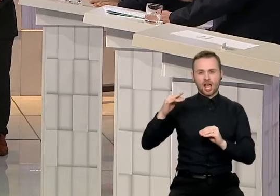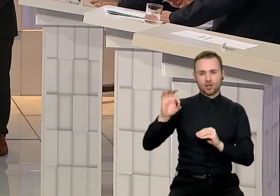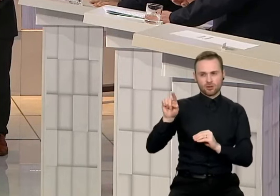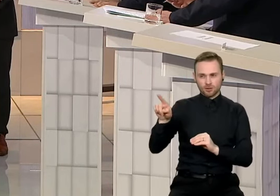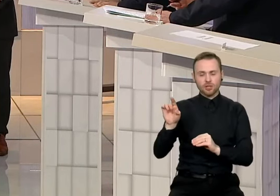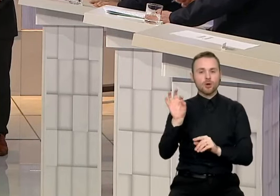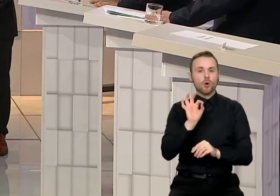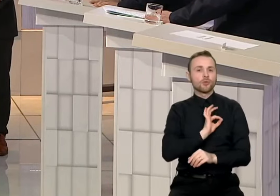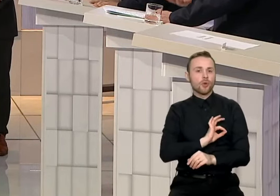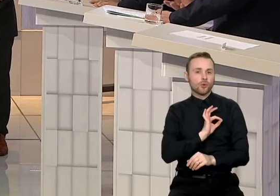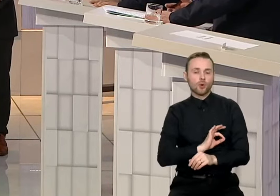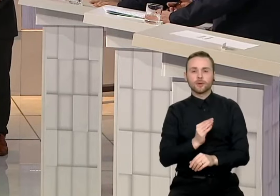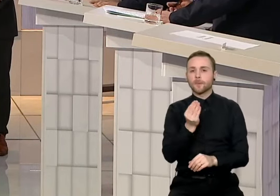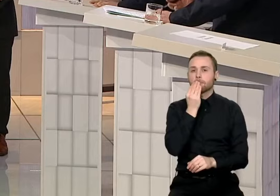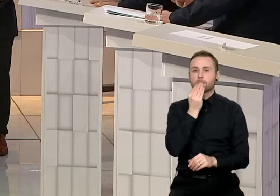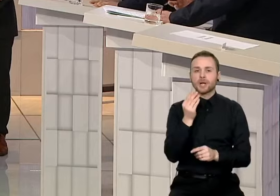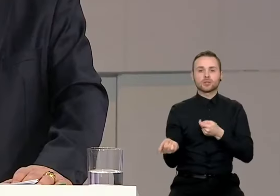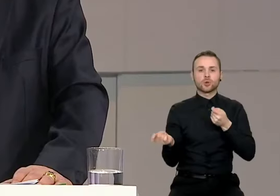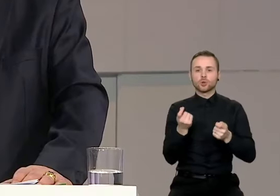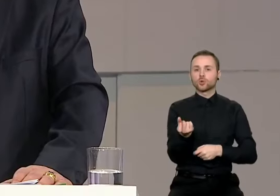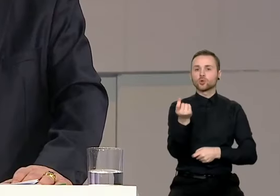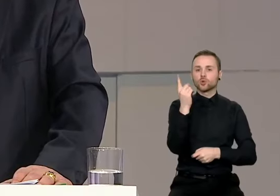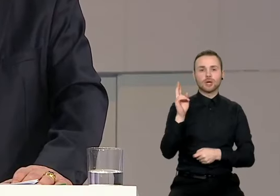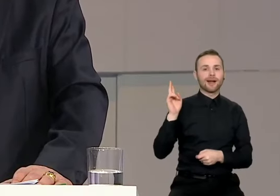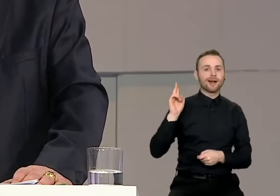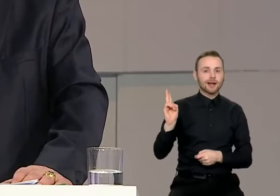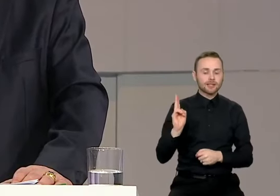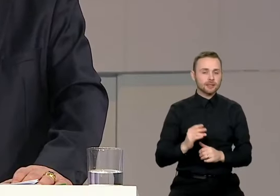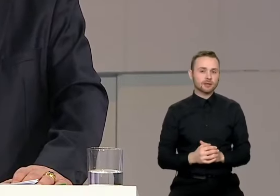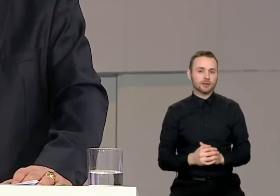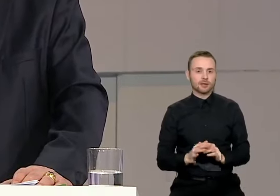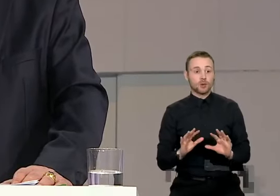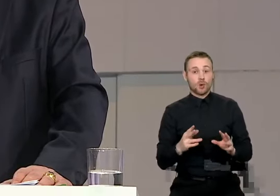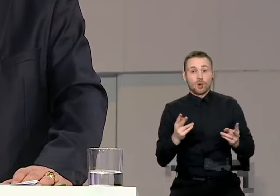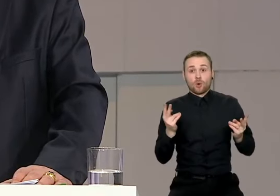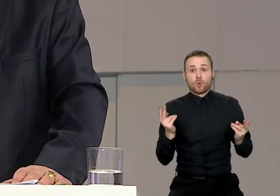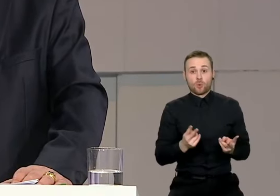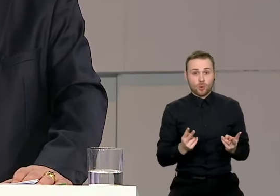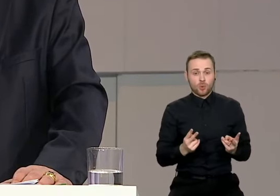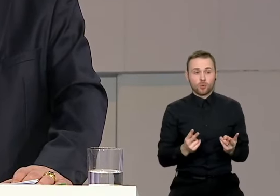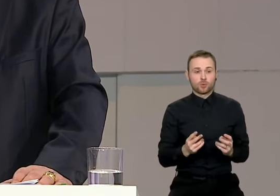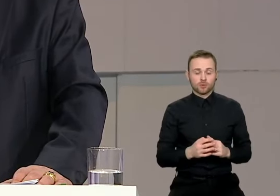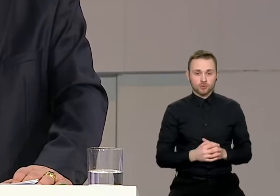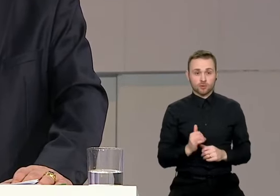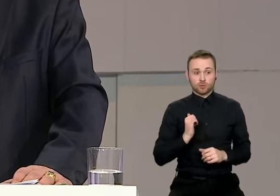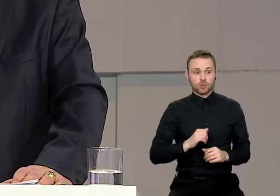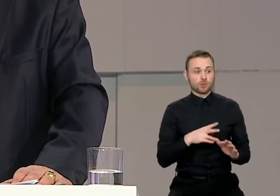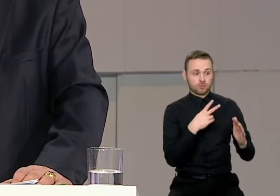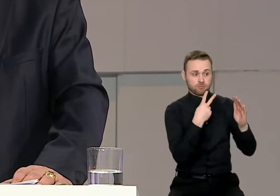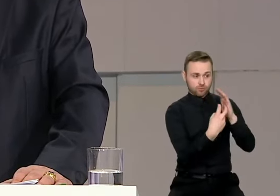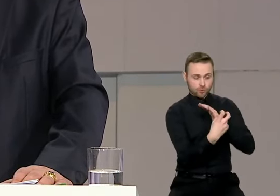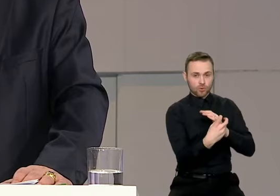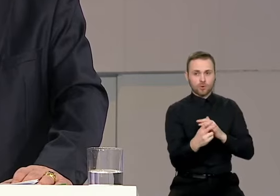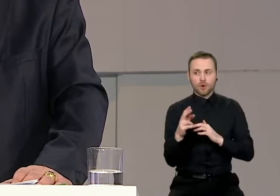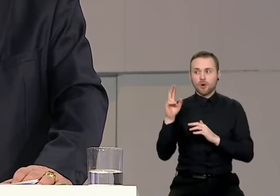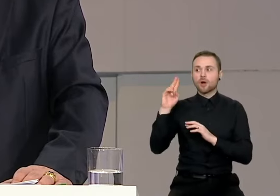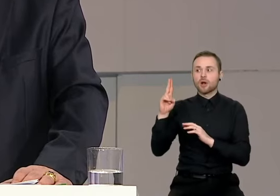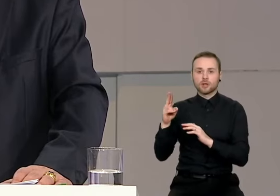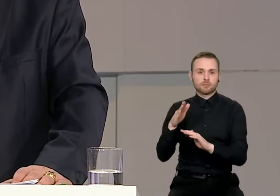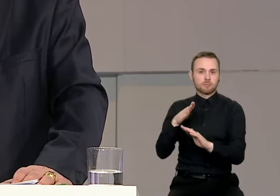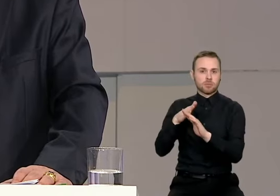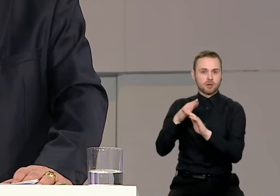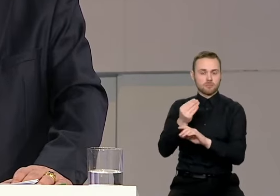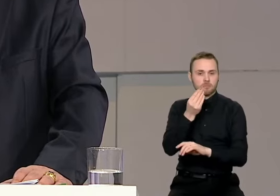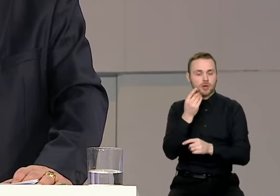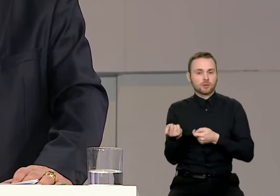panaudos, dėl maisto tiekimo ir dėl paslaugų tiekimo esant poreikius žmonėms slėptis. Taip pat su transporto